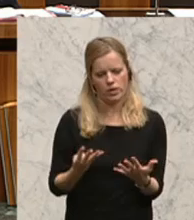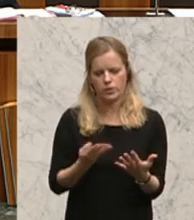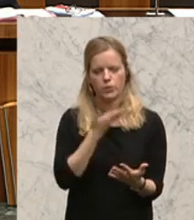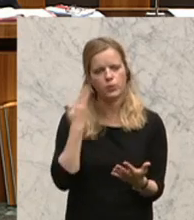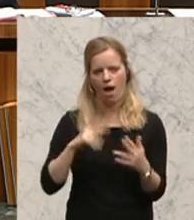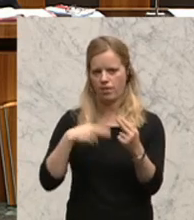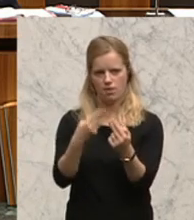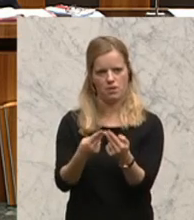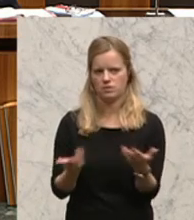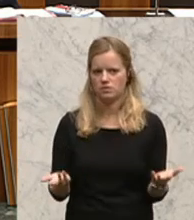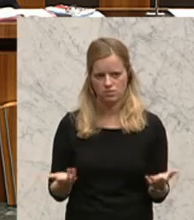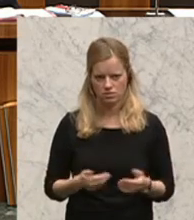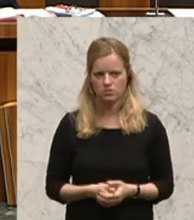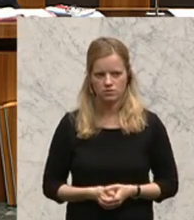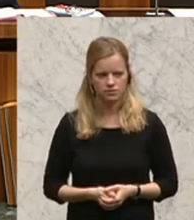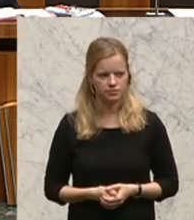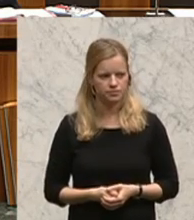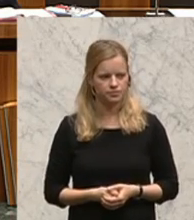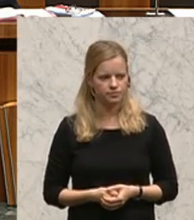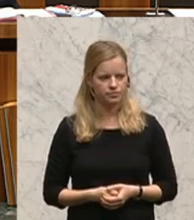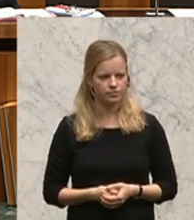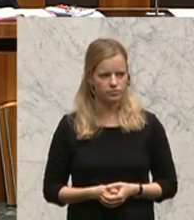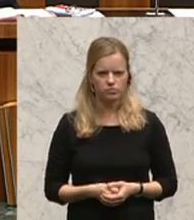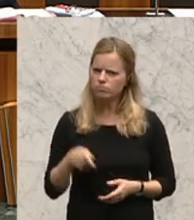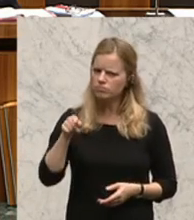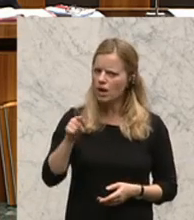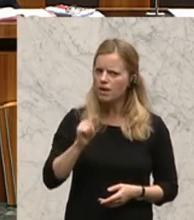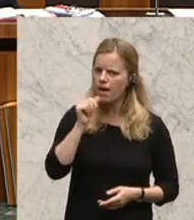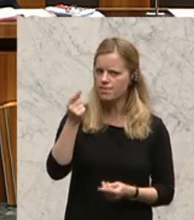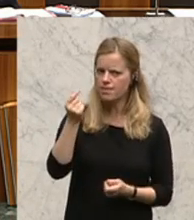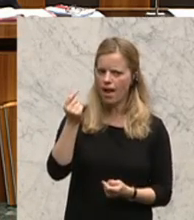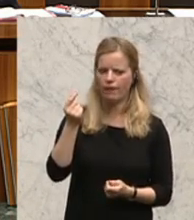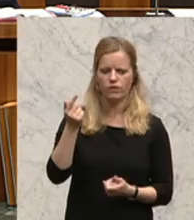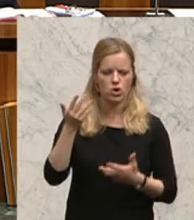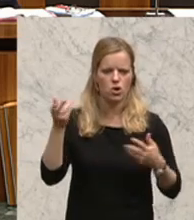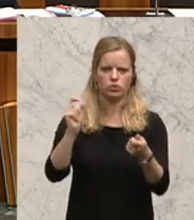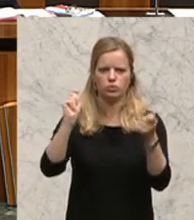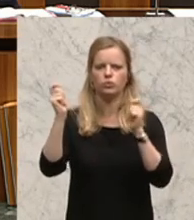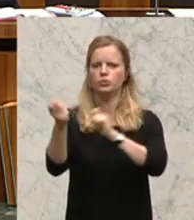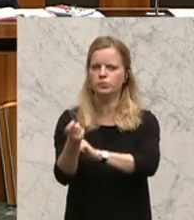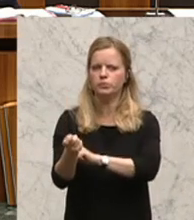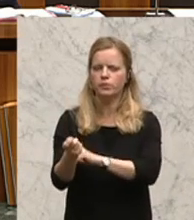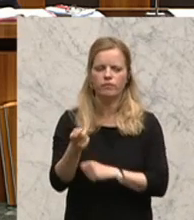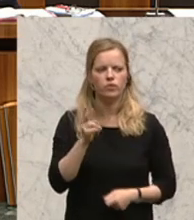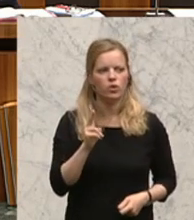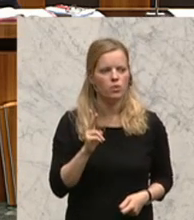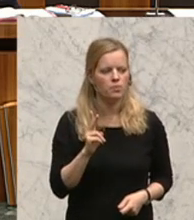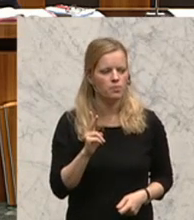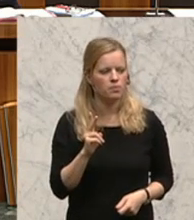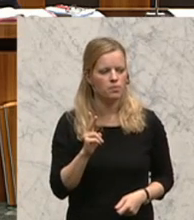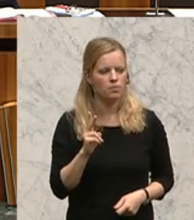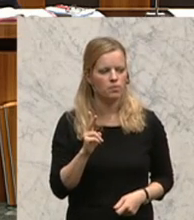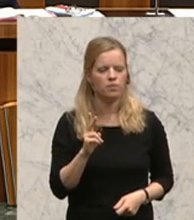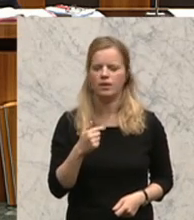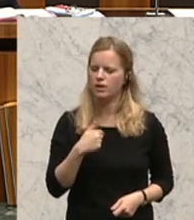brauchen, Sie haben ja kein Geld für große Würfe, weil Sie nicht die, mein übliches Mantra, weil Sie